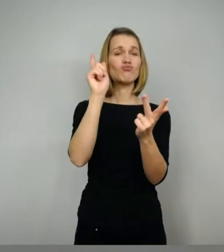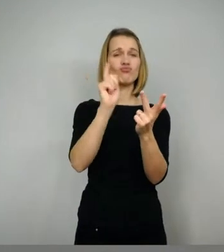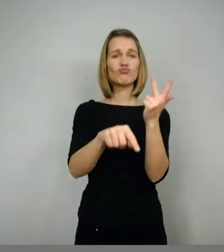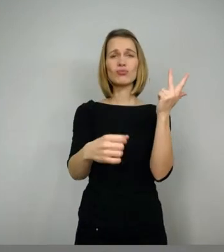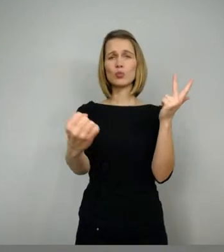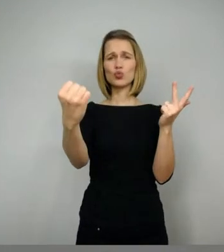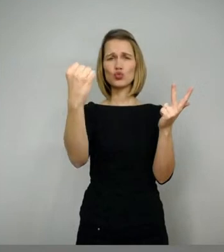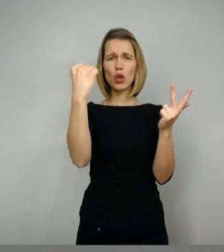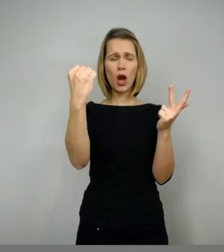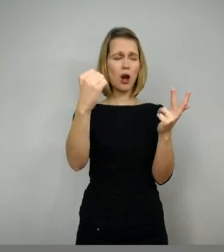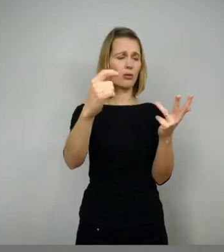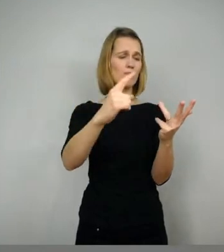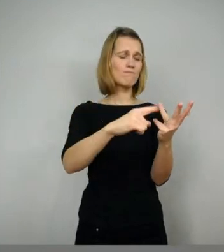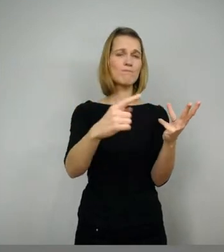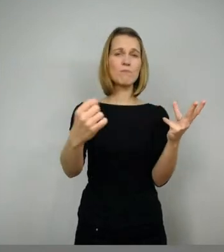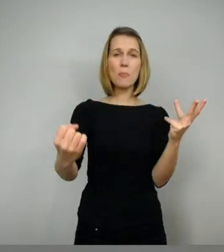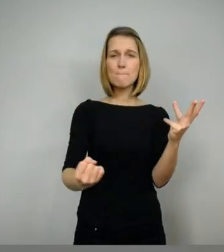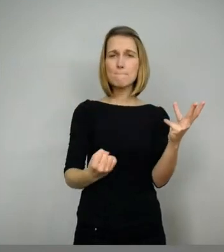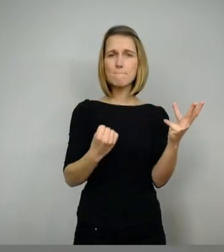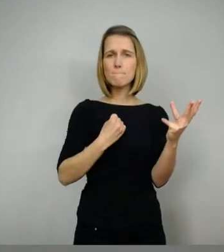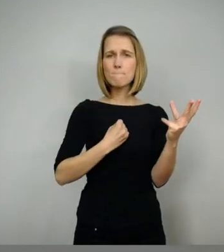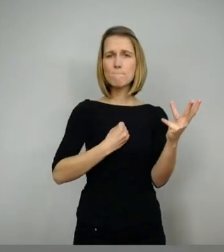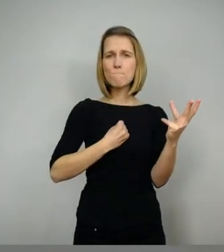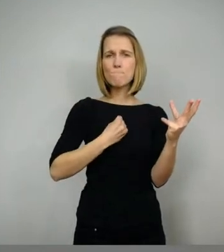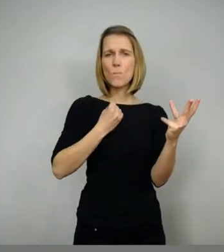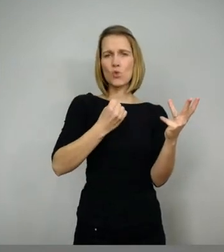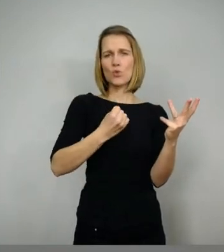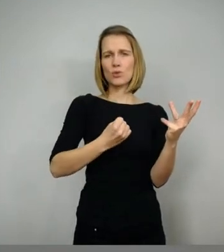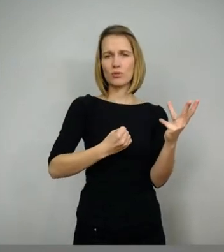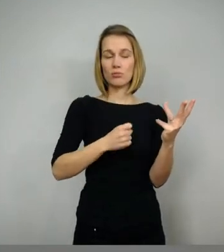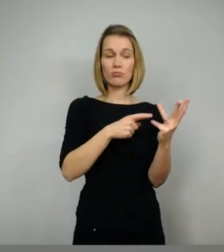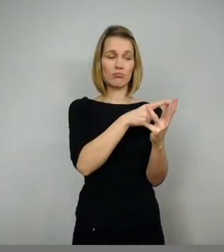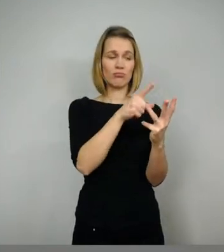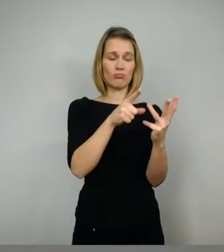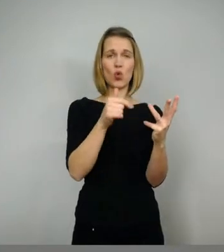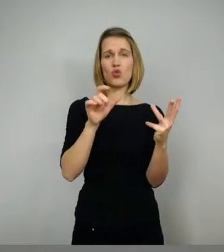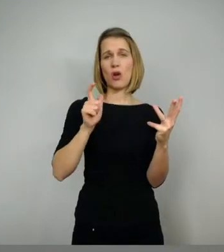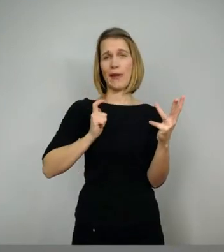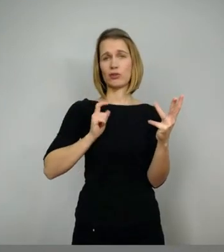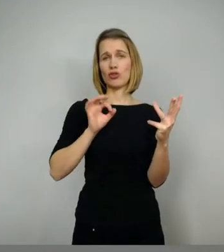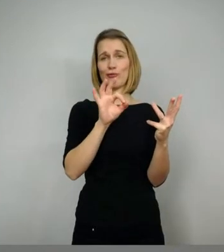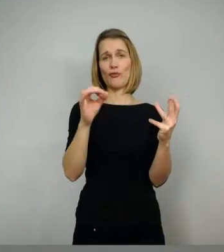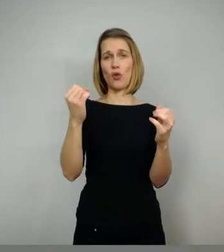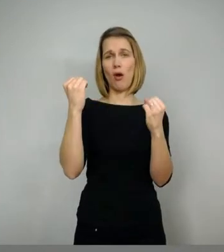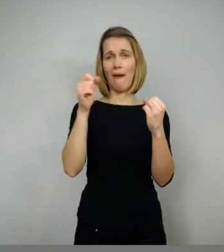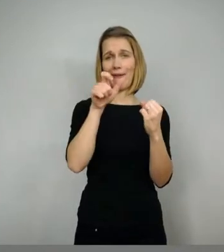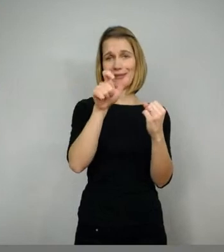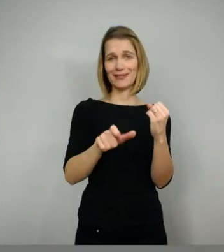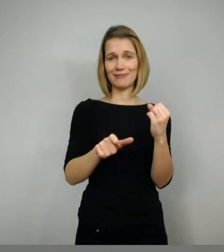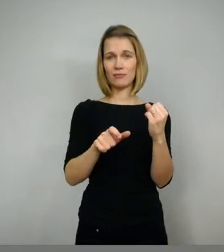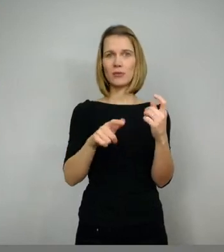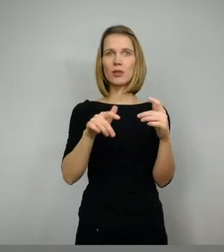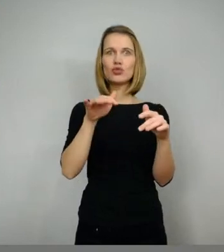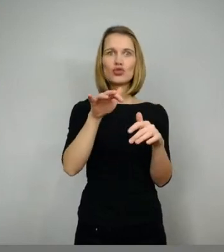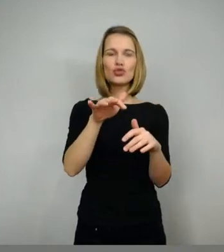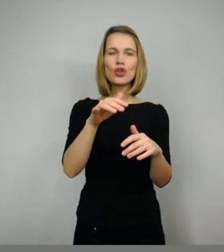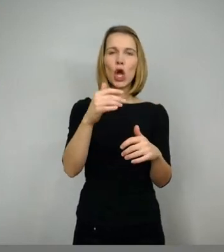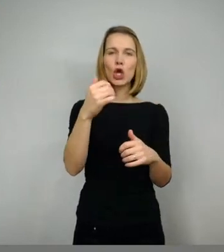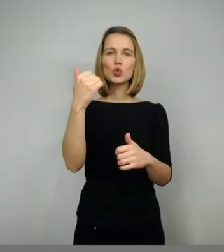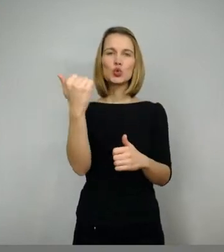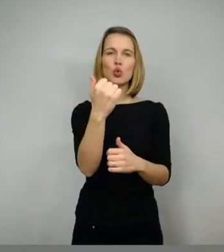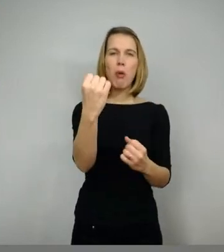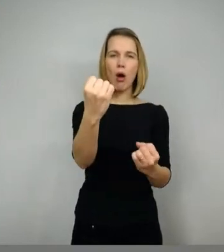Also schon mal ganz tolle Helden-Eigenschaften, die er hat. Außerdem hat er super Kräfte. Er ist fast